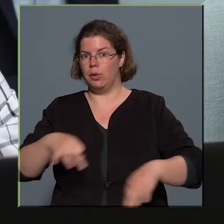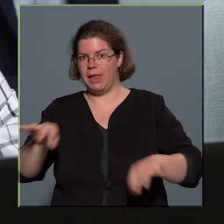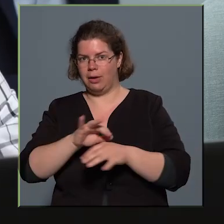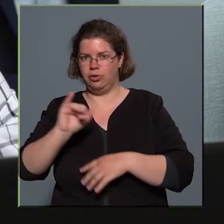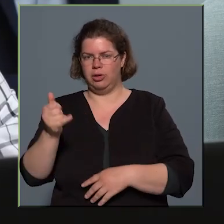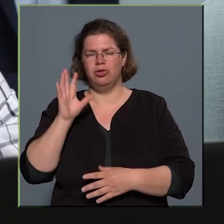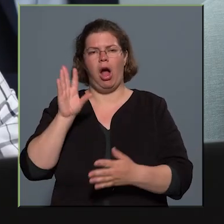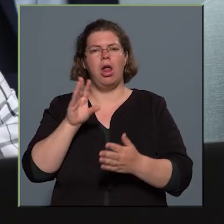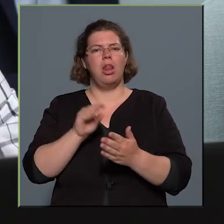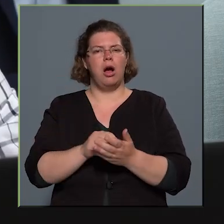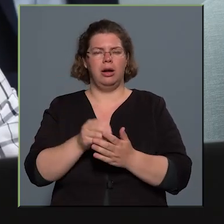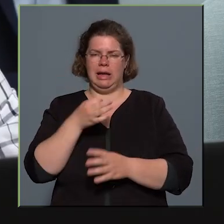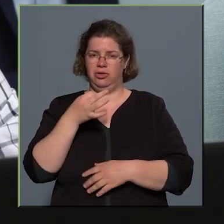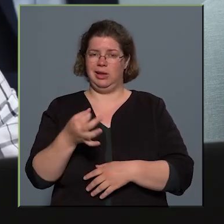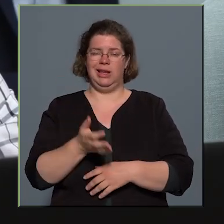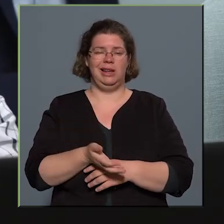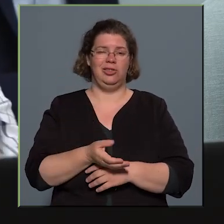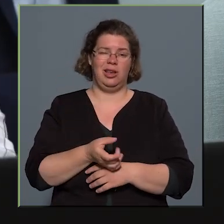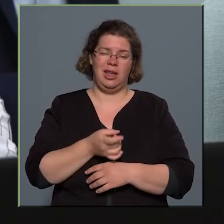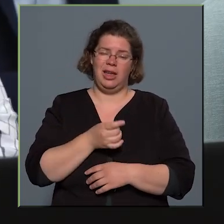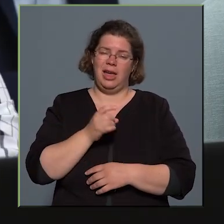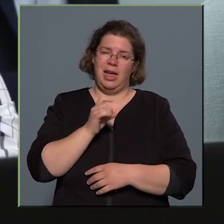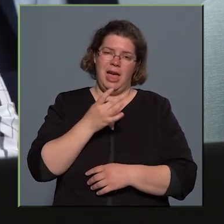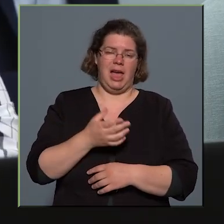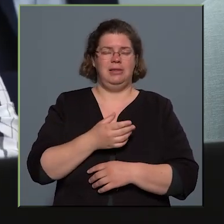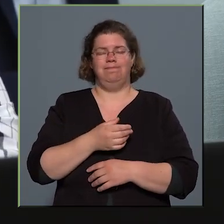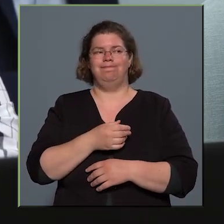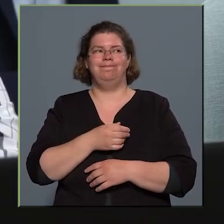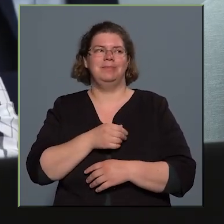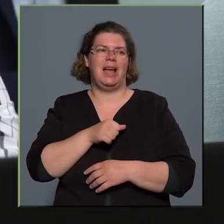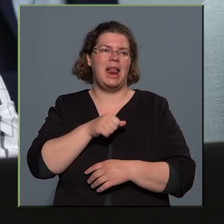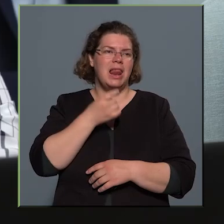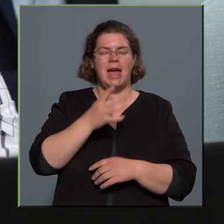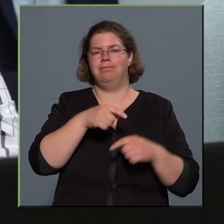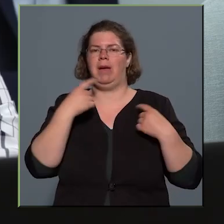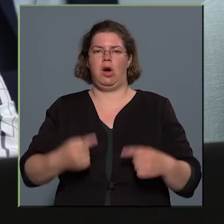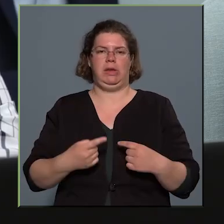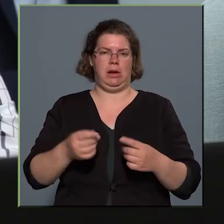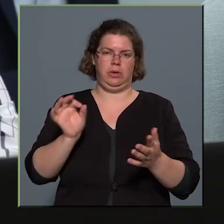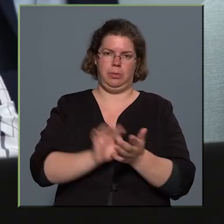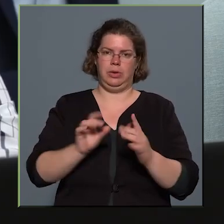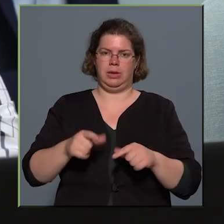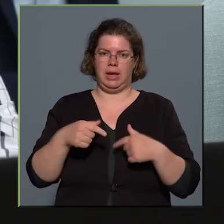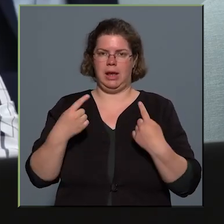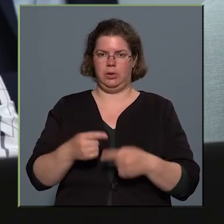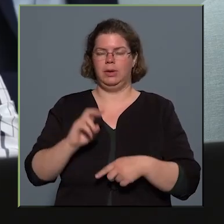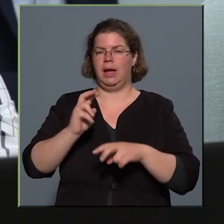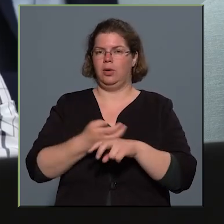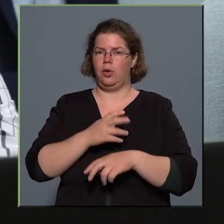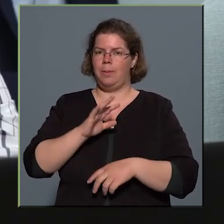a lakhatás kérdése az egyik legmeghatározóbb pontja az életünknek. Ugye a kőbányai önkormányzatnak